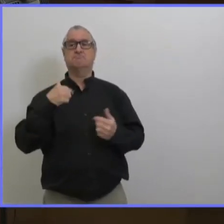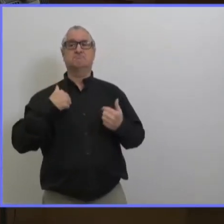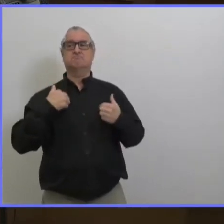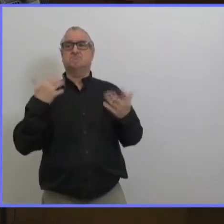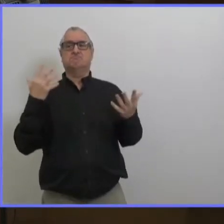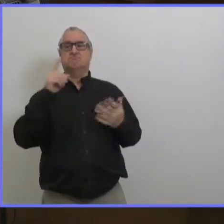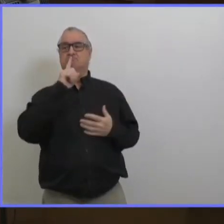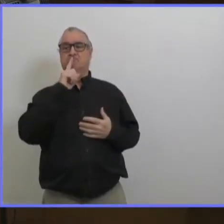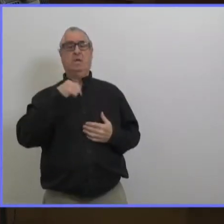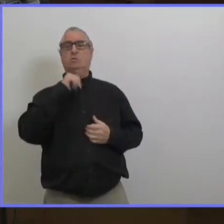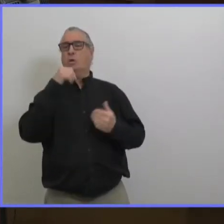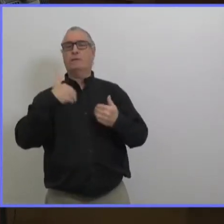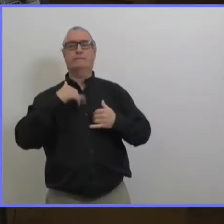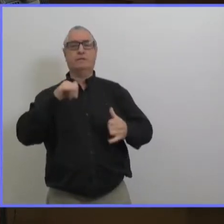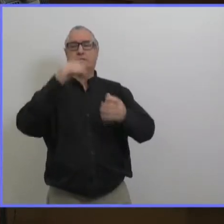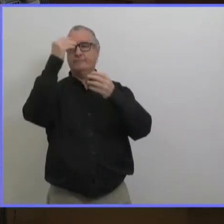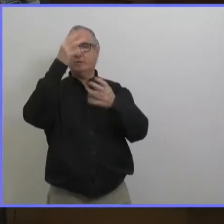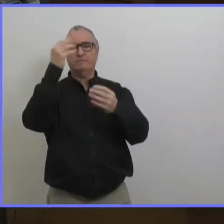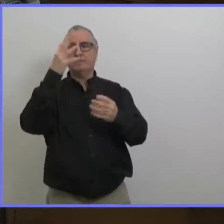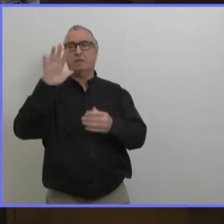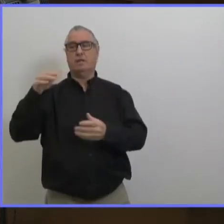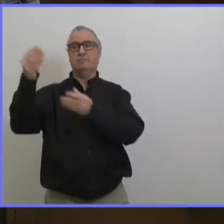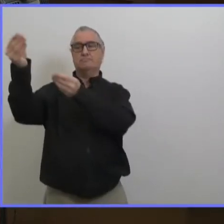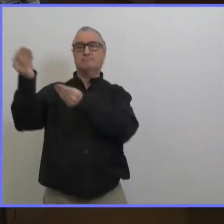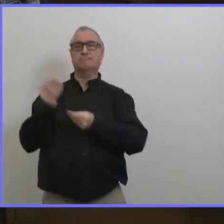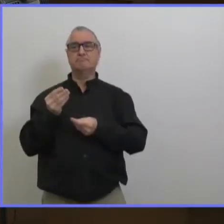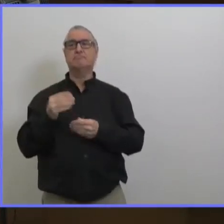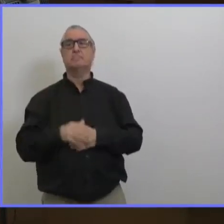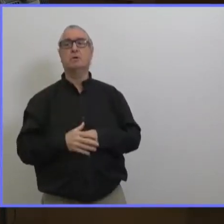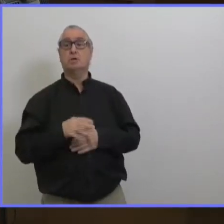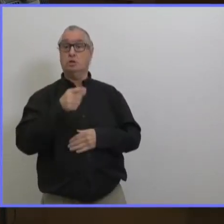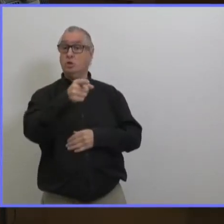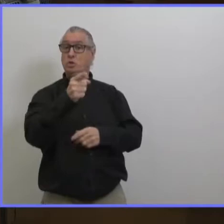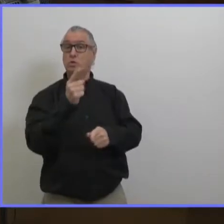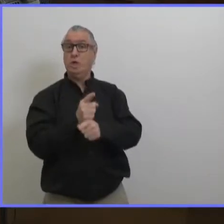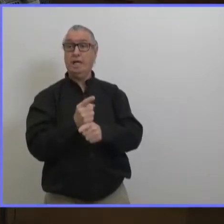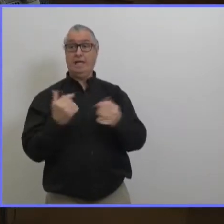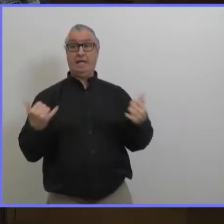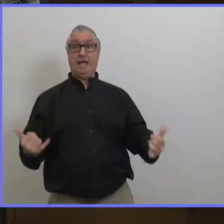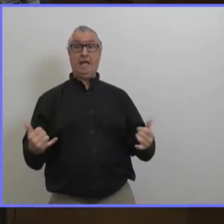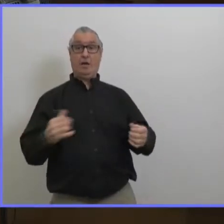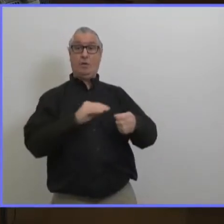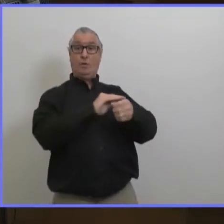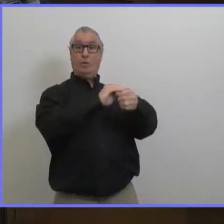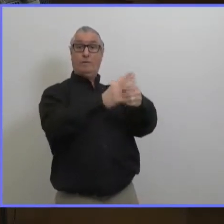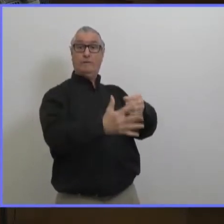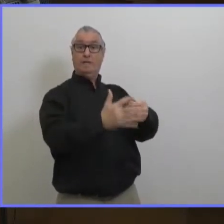je n'ai pas ces renseignements mais je suis certain qu'on pourrait vous les donner on voit une demande